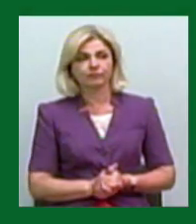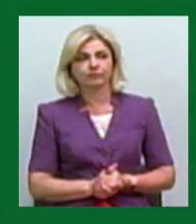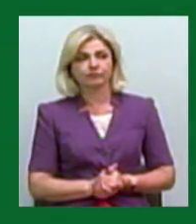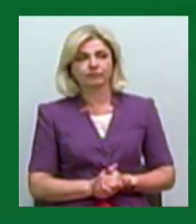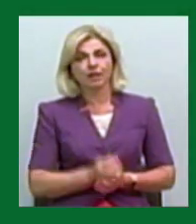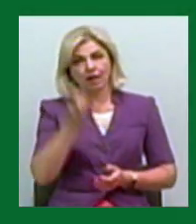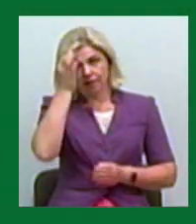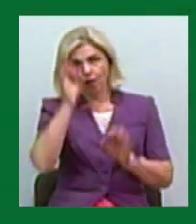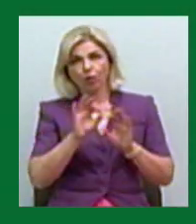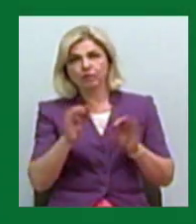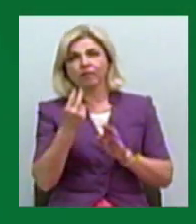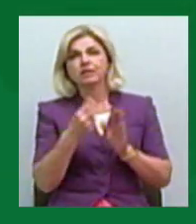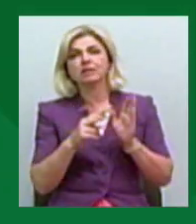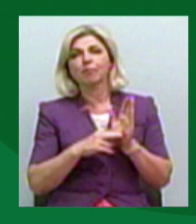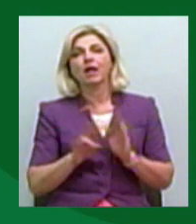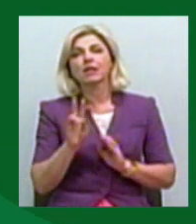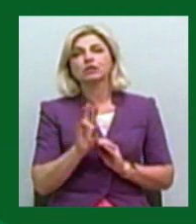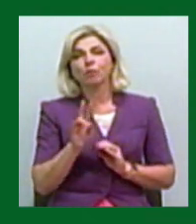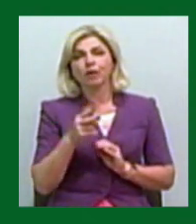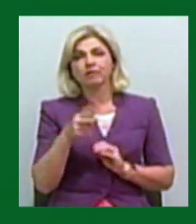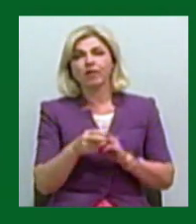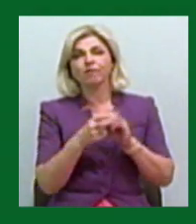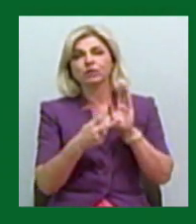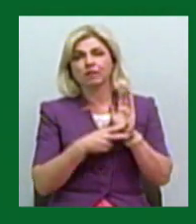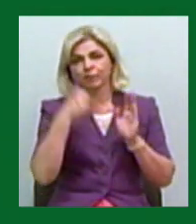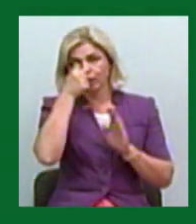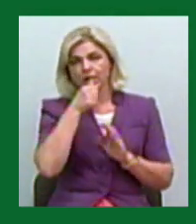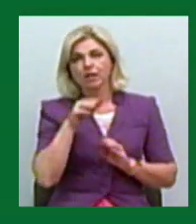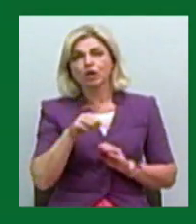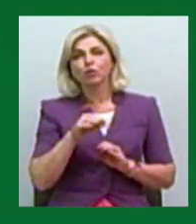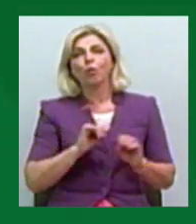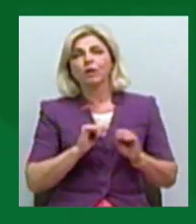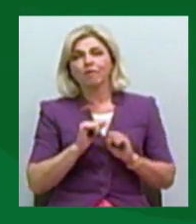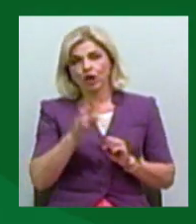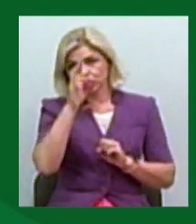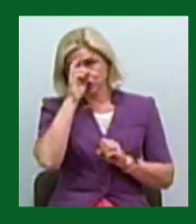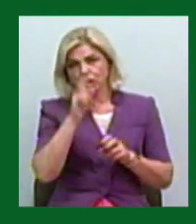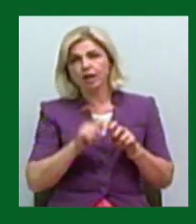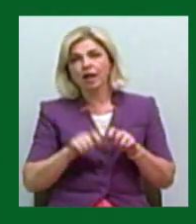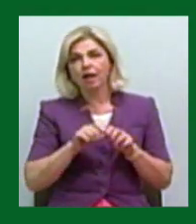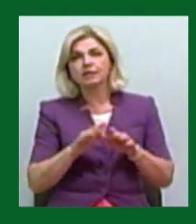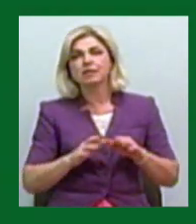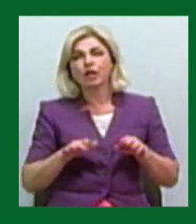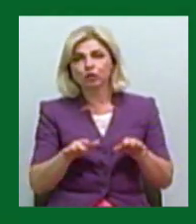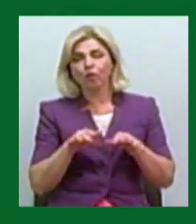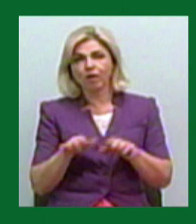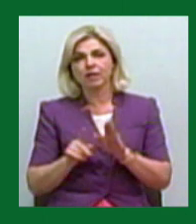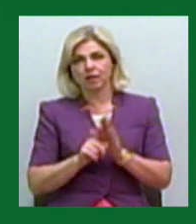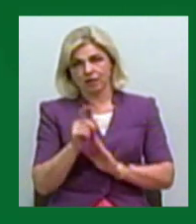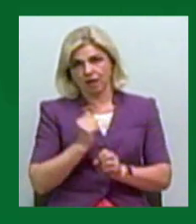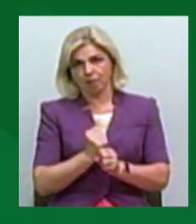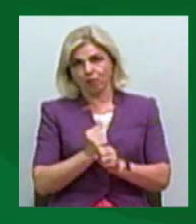Нагадаємо, 27 листопада 2018 року Територіальне управління Державного бюро розслідувань розпочало роботу в місті Миколаєві.